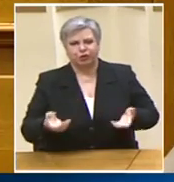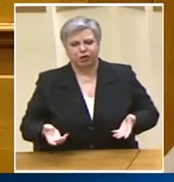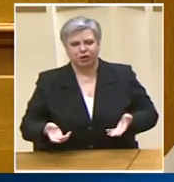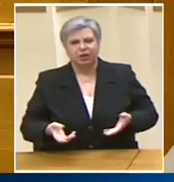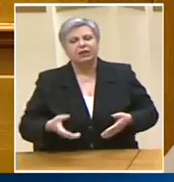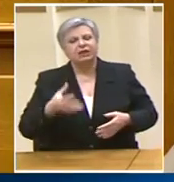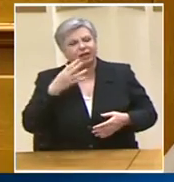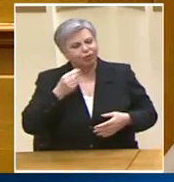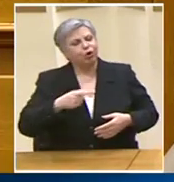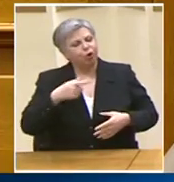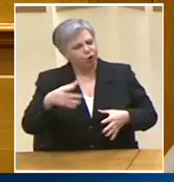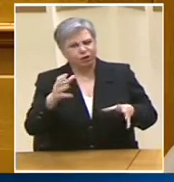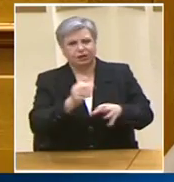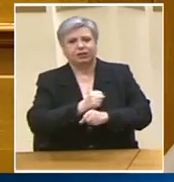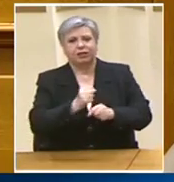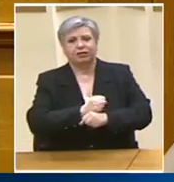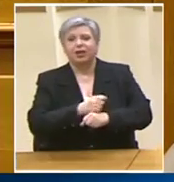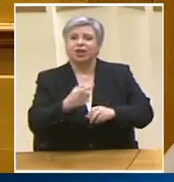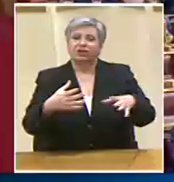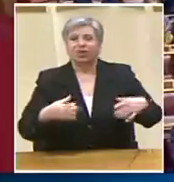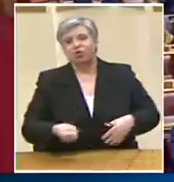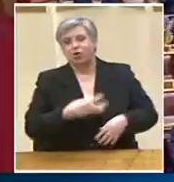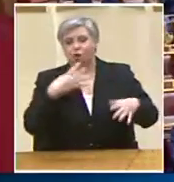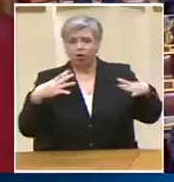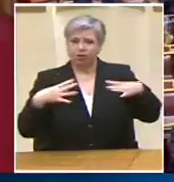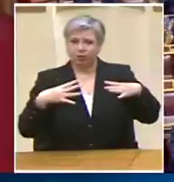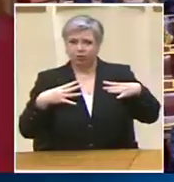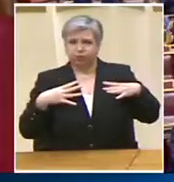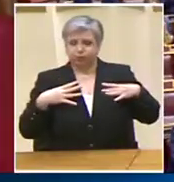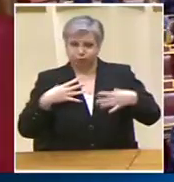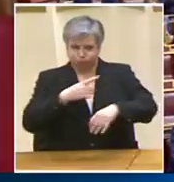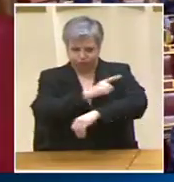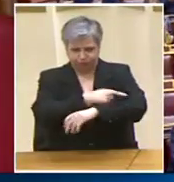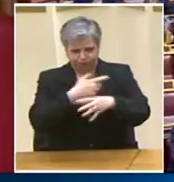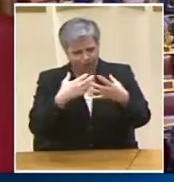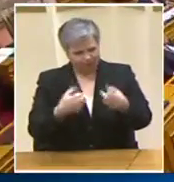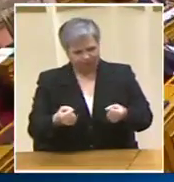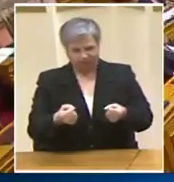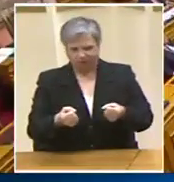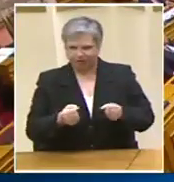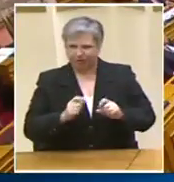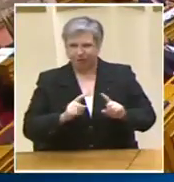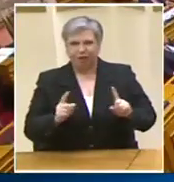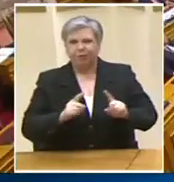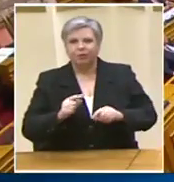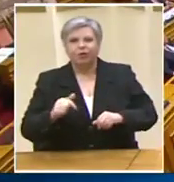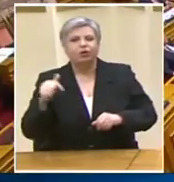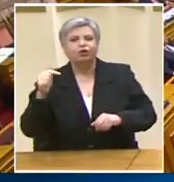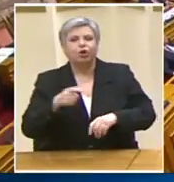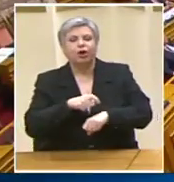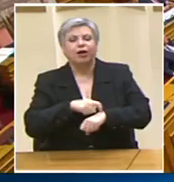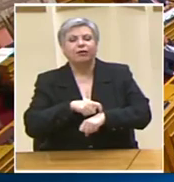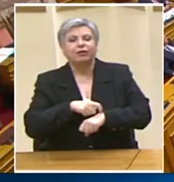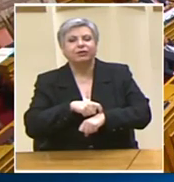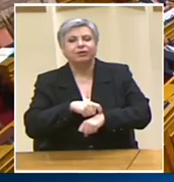αλλά μην αισθάνεστε πανίσχυροι γι' αυτό γιατί δεν ζούμε δεν ζούμε στην εποχή που